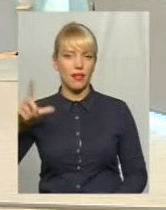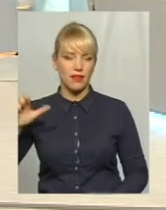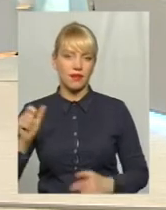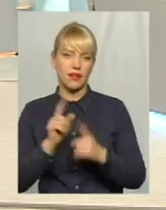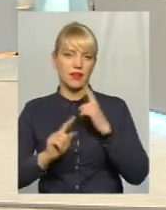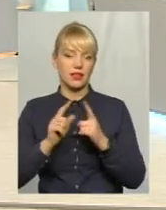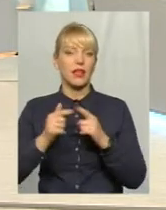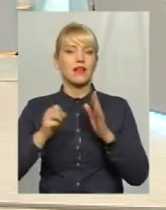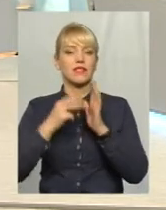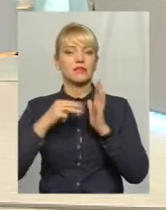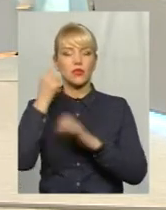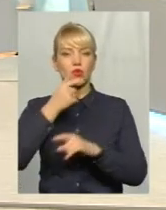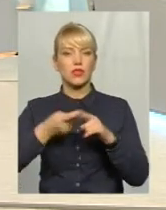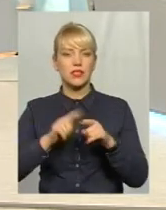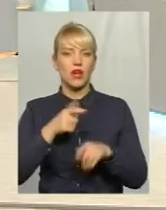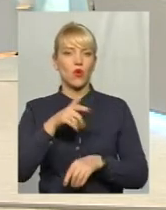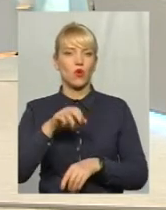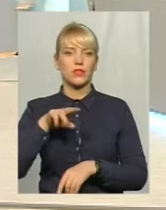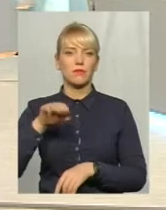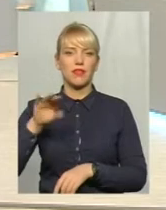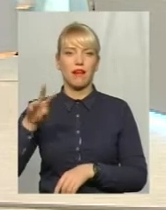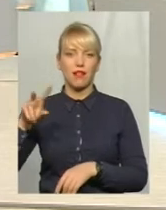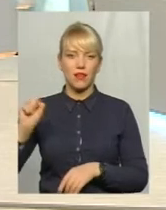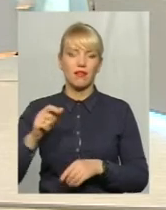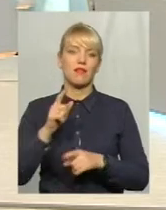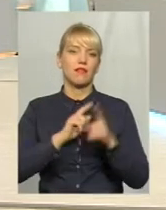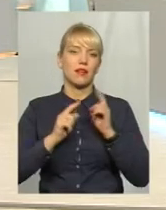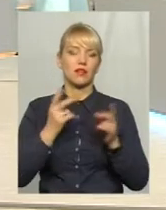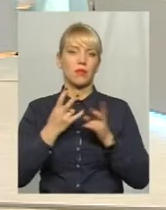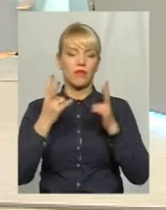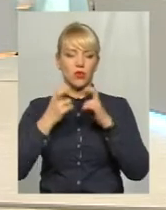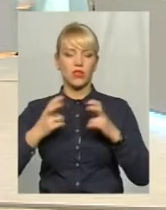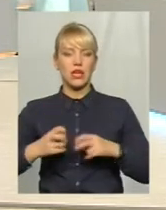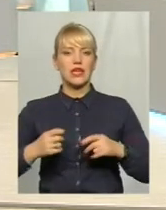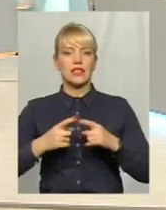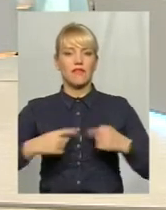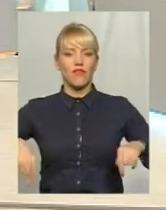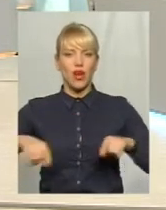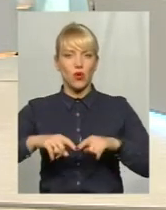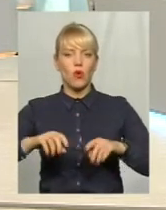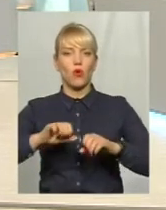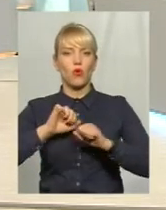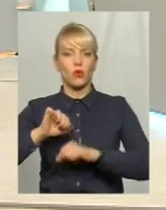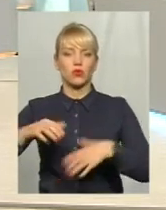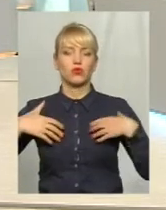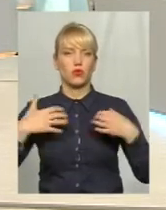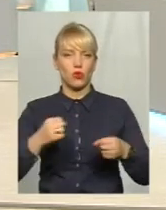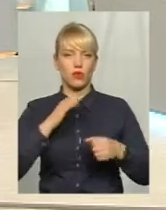рік ця госпітальна рада має аналізувати сферу охорони здоров'я округу,